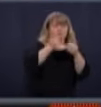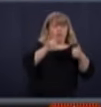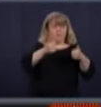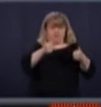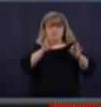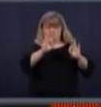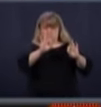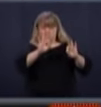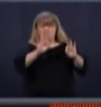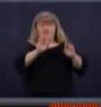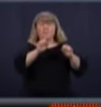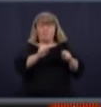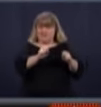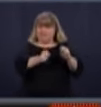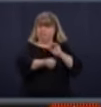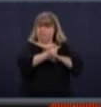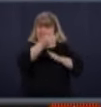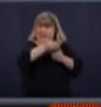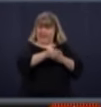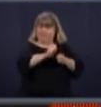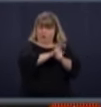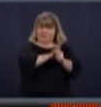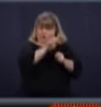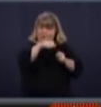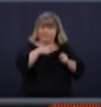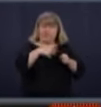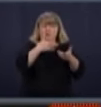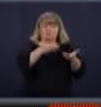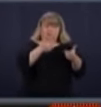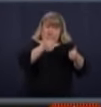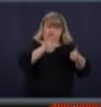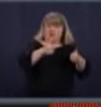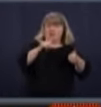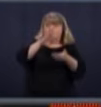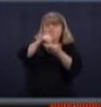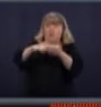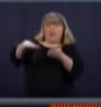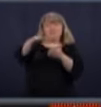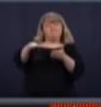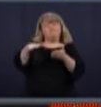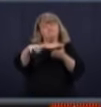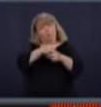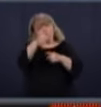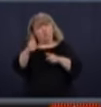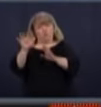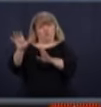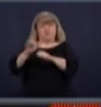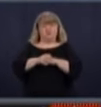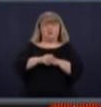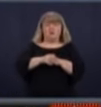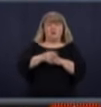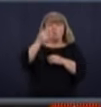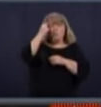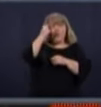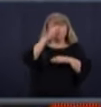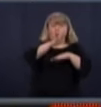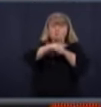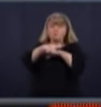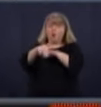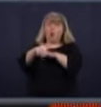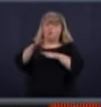c'est impossible qu'il des cas, va bien, mais à Montréal, c'est cette chose-là. Mais on pense, avec les décès qui diminuent, le nombre de hospitalisations,